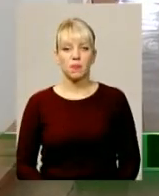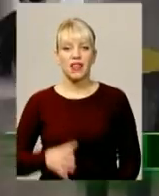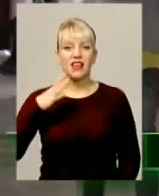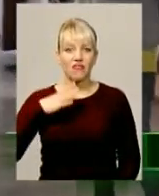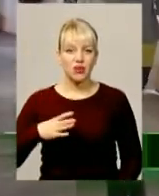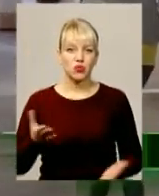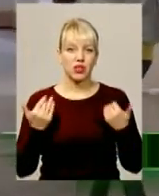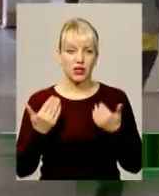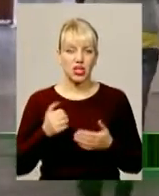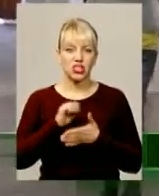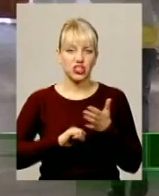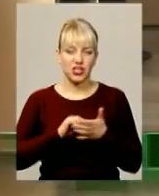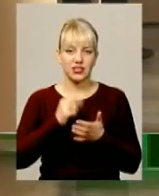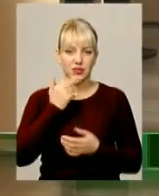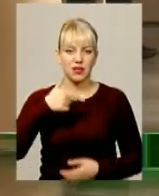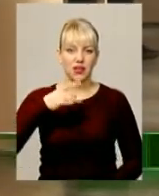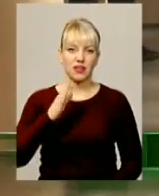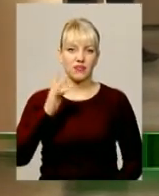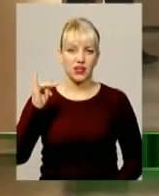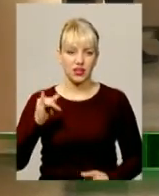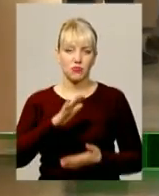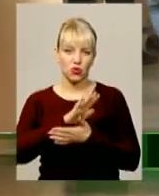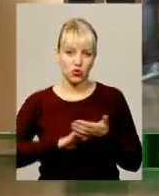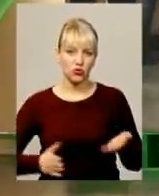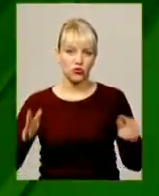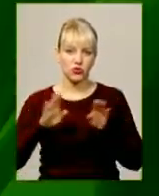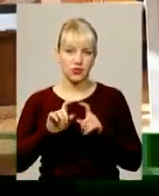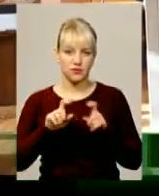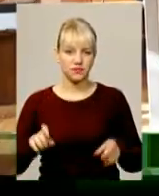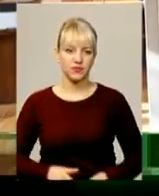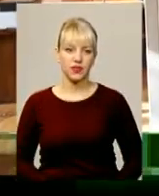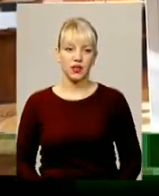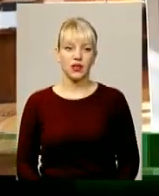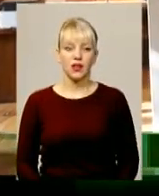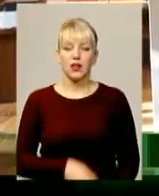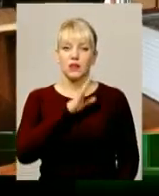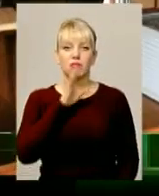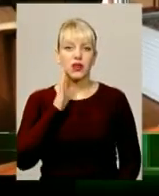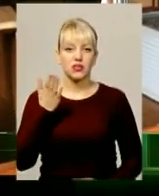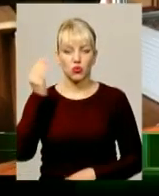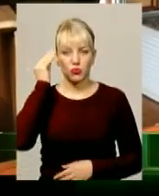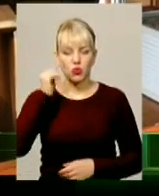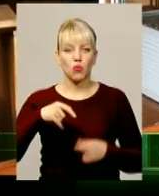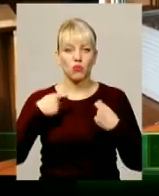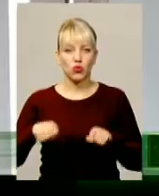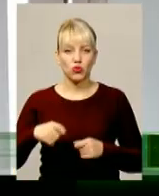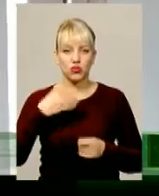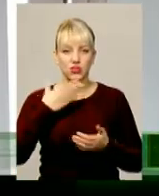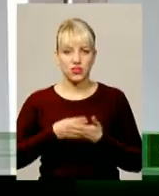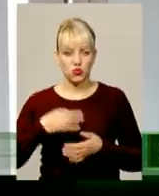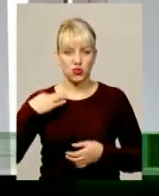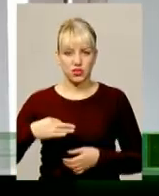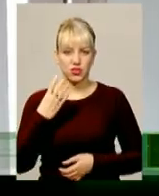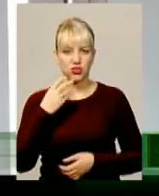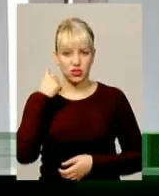канікули через грип та герві в школах області продовжуються. Матір, яку підозрюють у продажі чотирирічного сина,